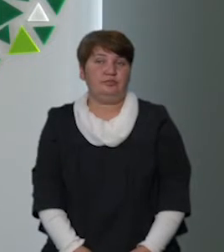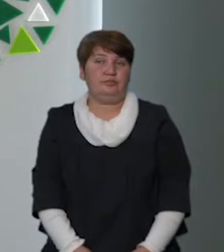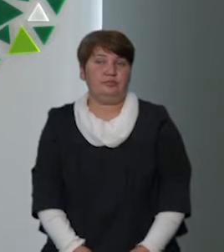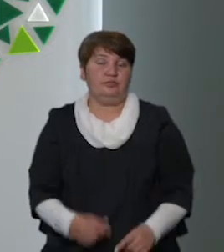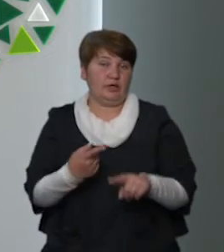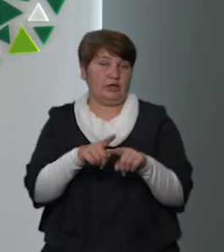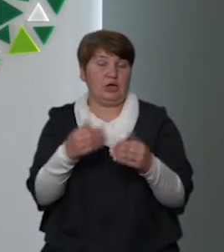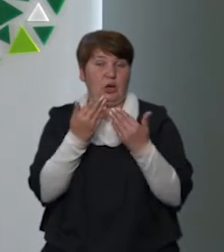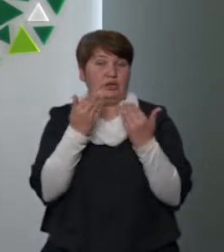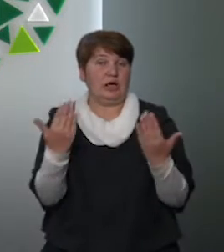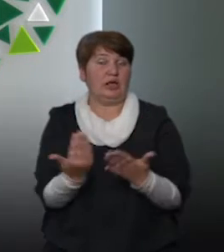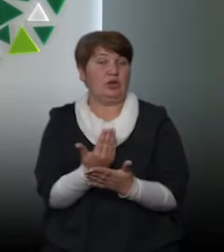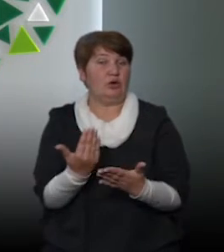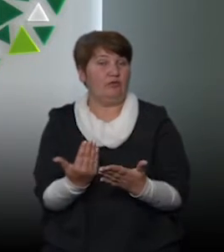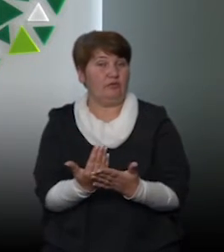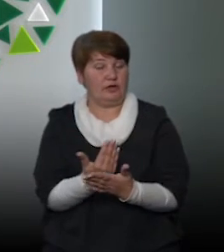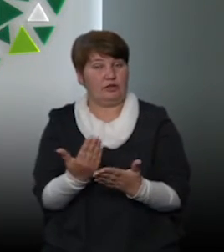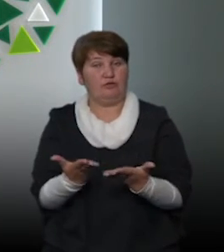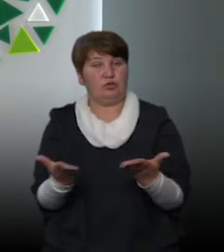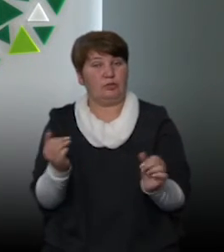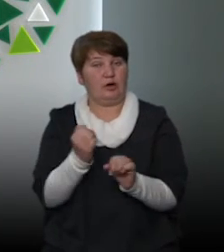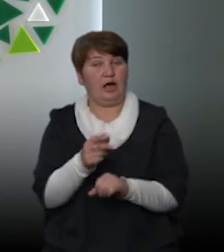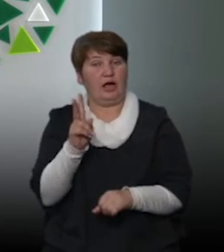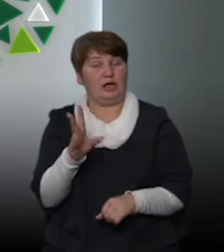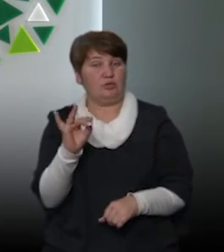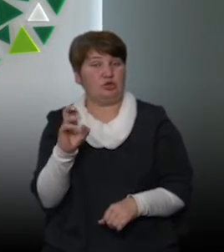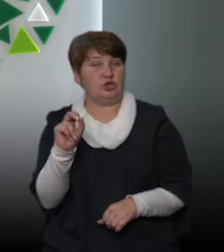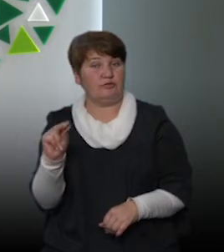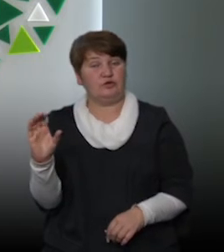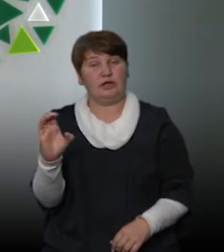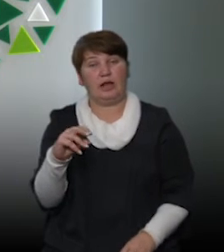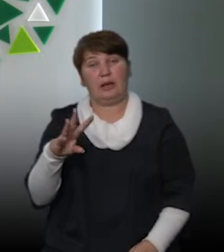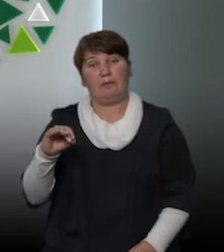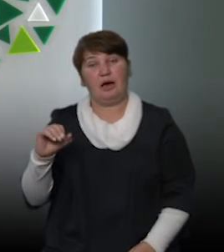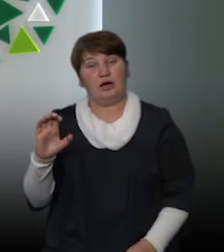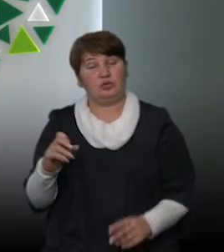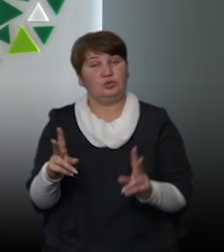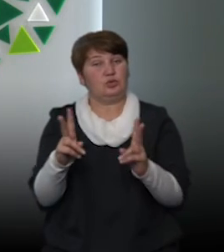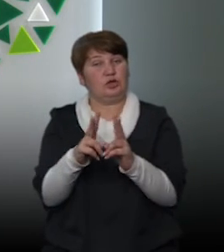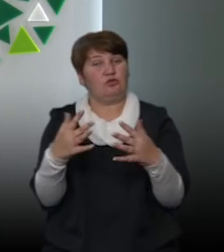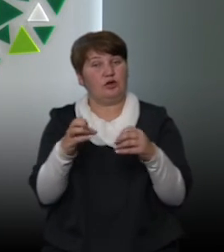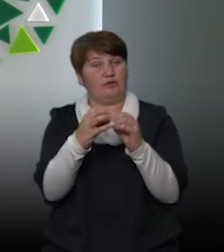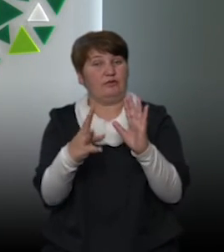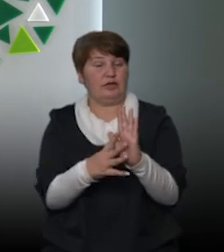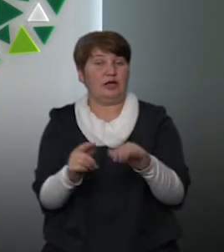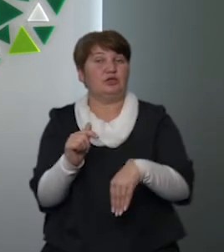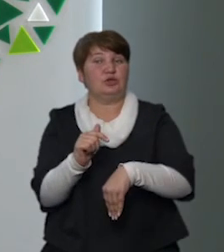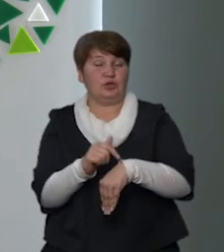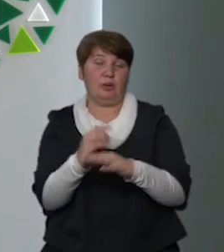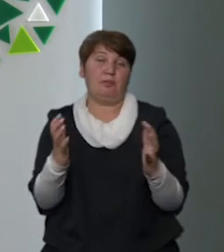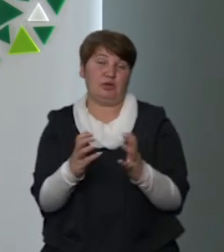Ну і це була остання інформація. У студії працювали Каріна Борисевич та Світлана Магас. Зустрінемося вже о 19-й. Бережіть